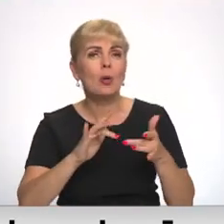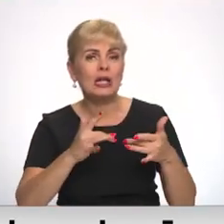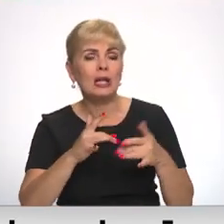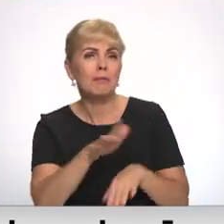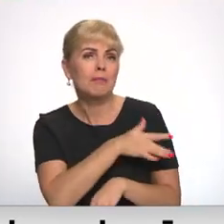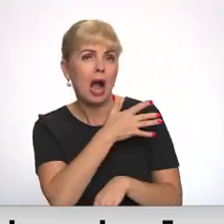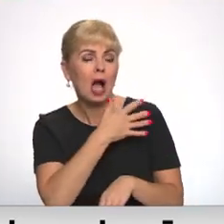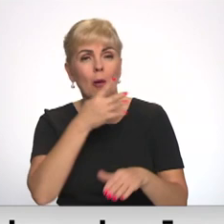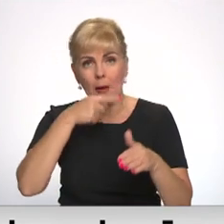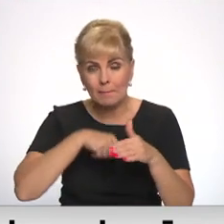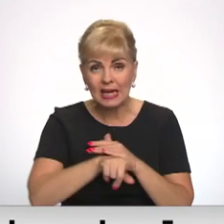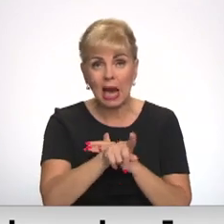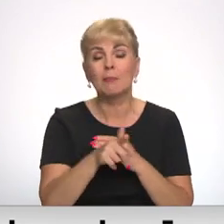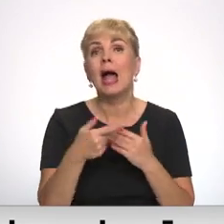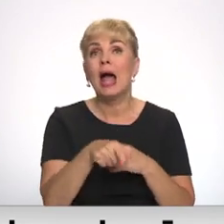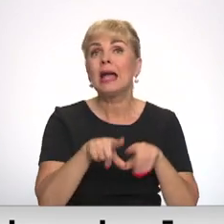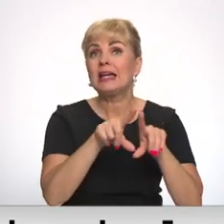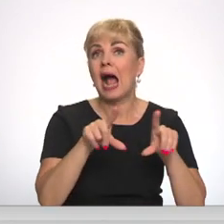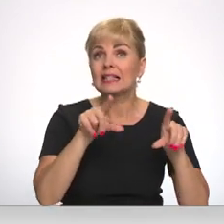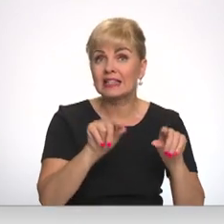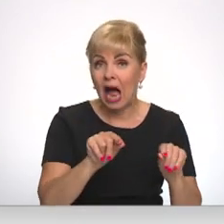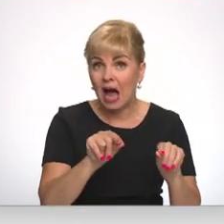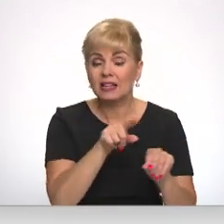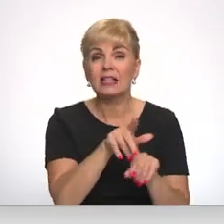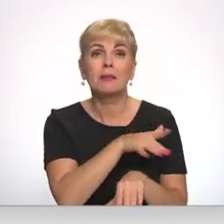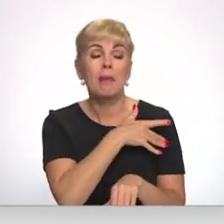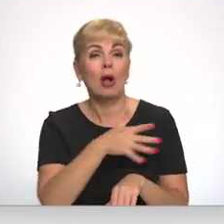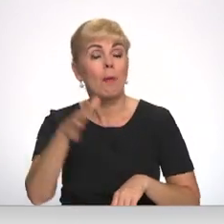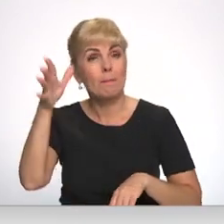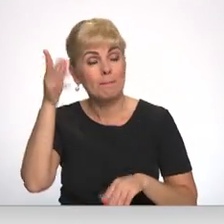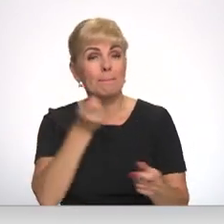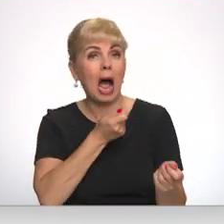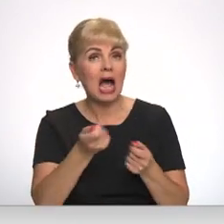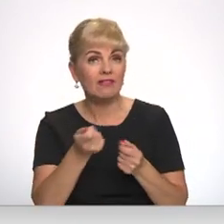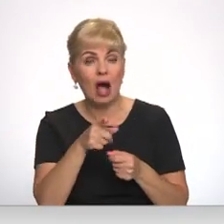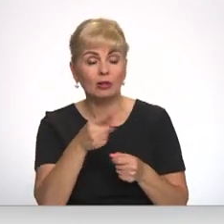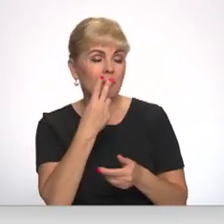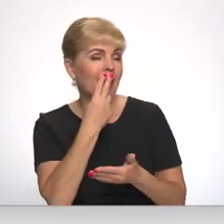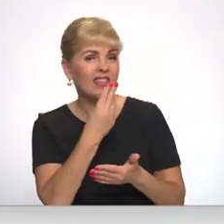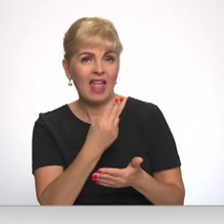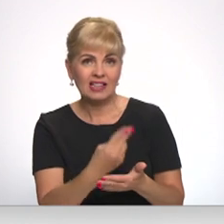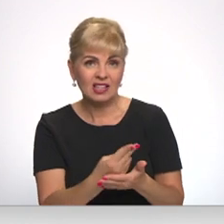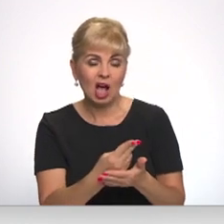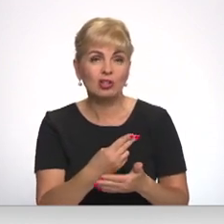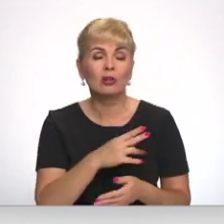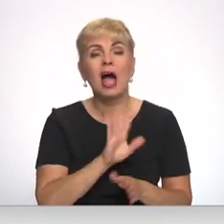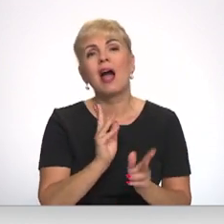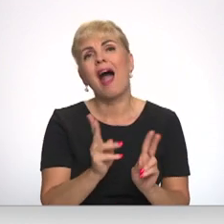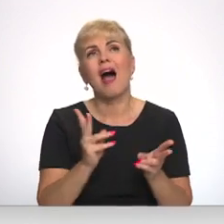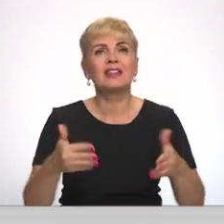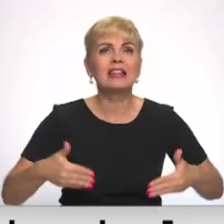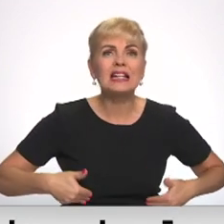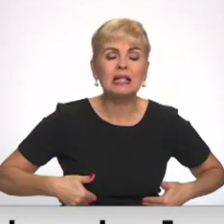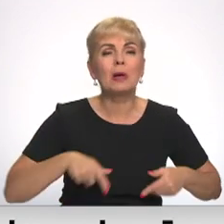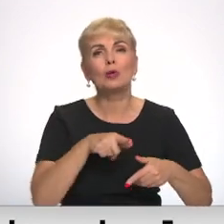Iestādes pakalpojumu pārvaldību nesaskata kā tādu disciplīnu, kura būtu